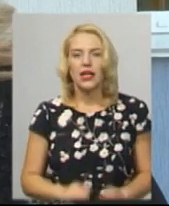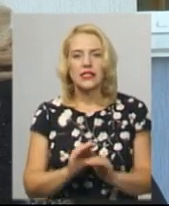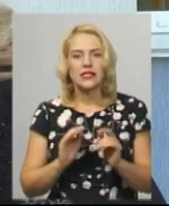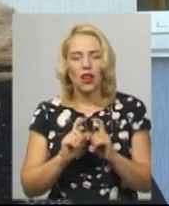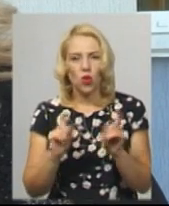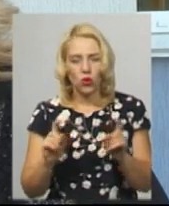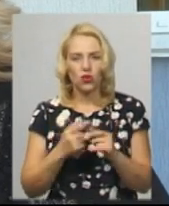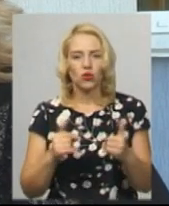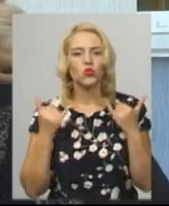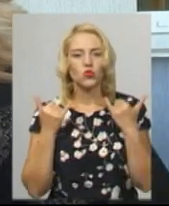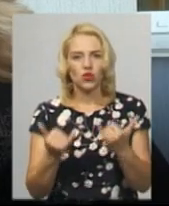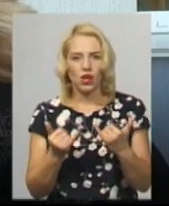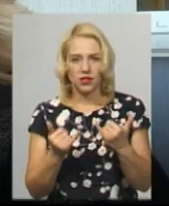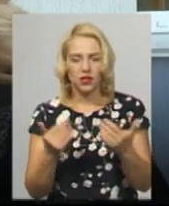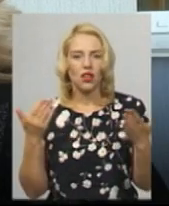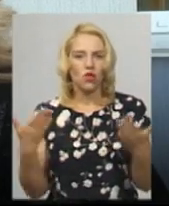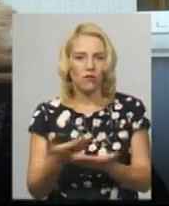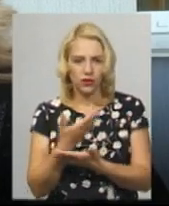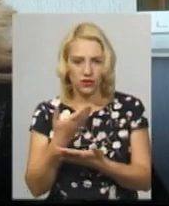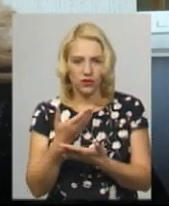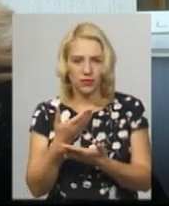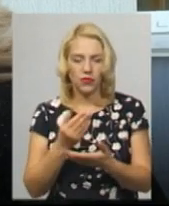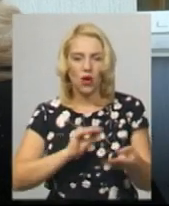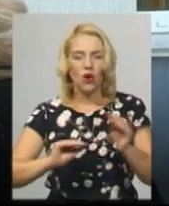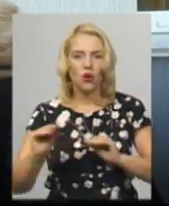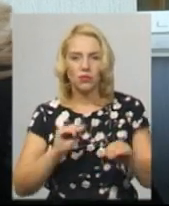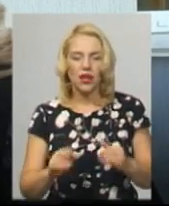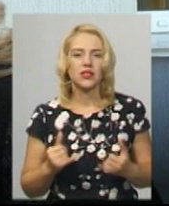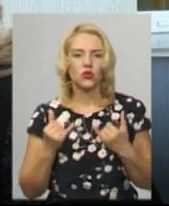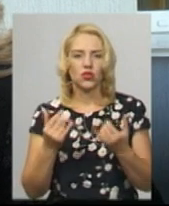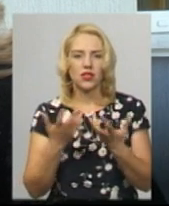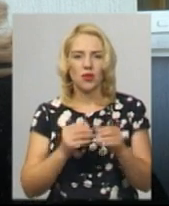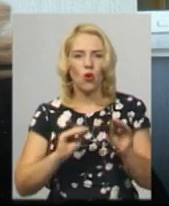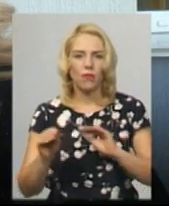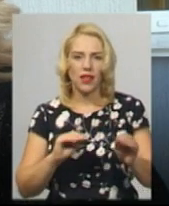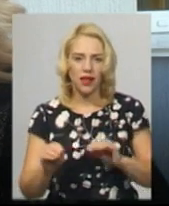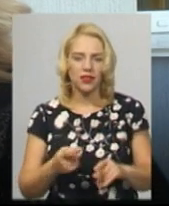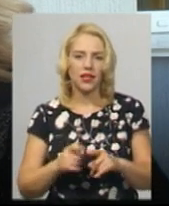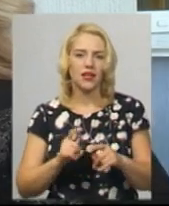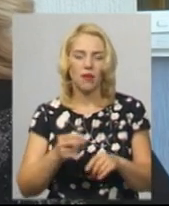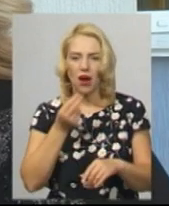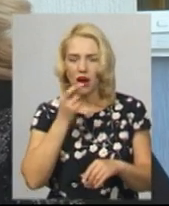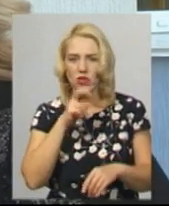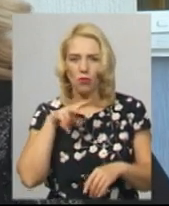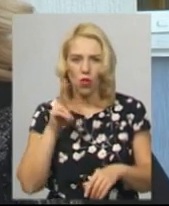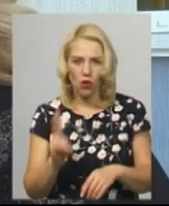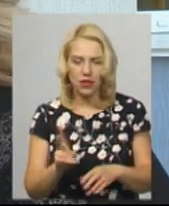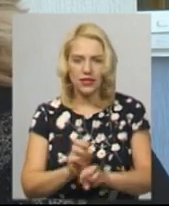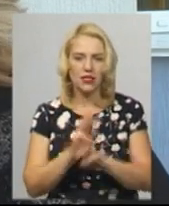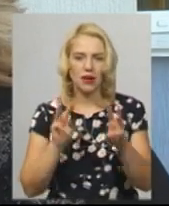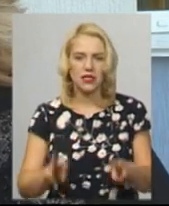сучасний, новий, обладнаний сучасним обладнанням, харчоблок забезпечений